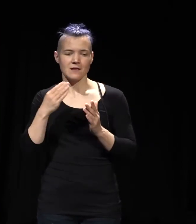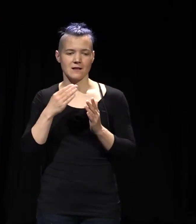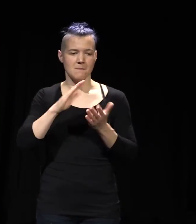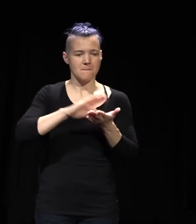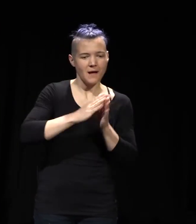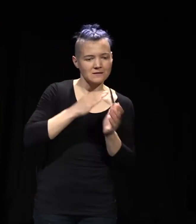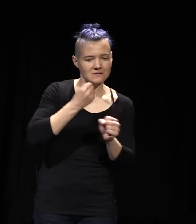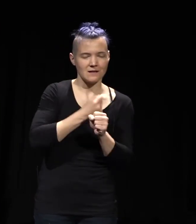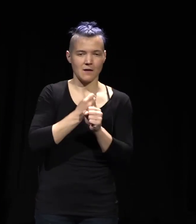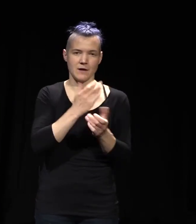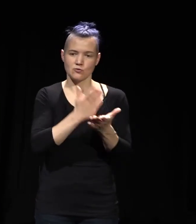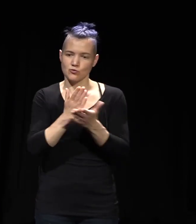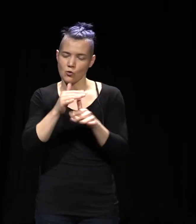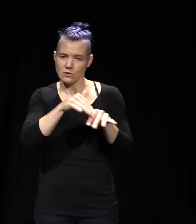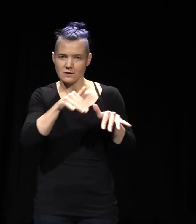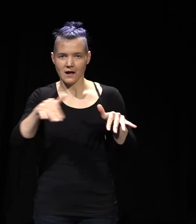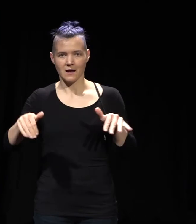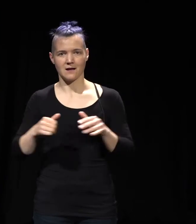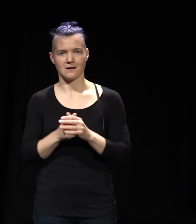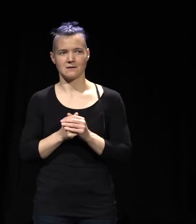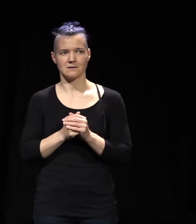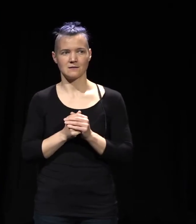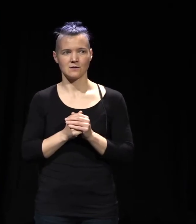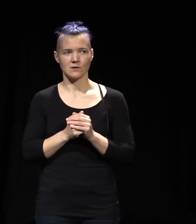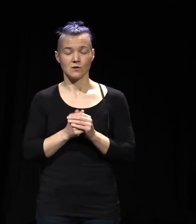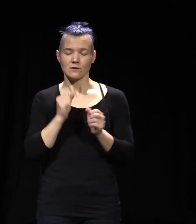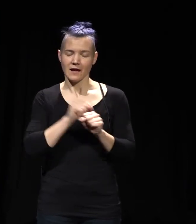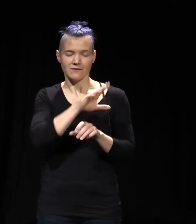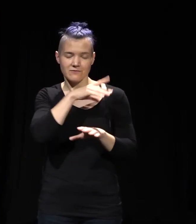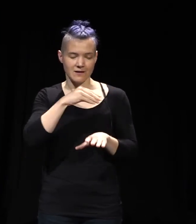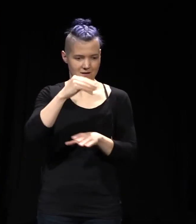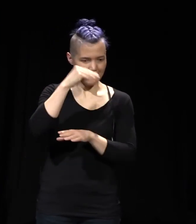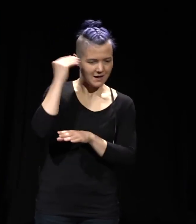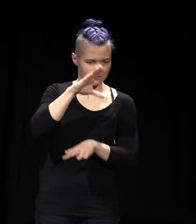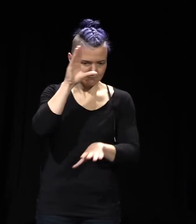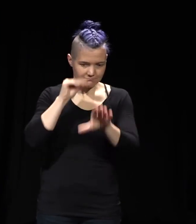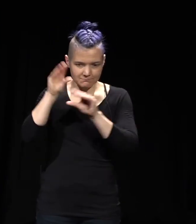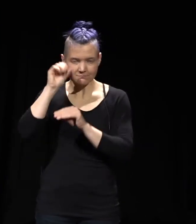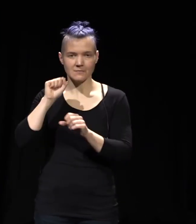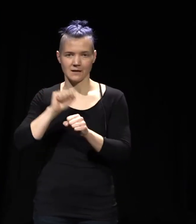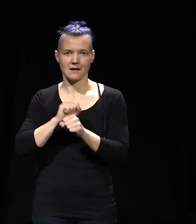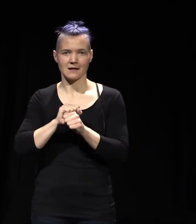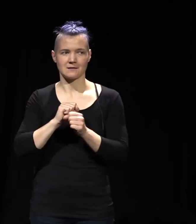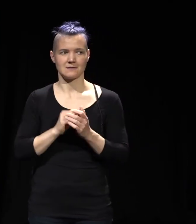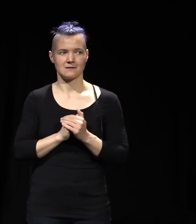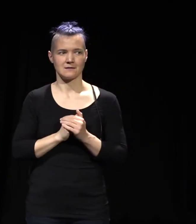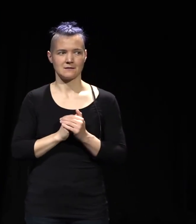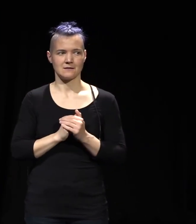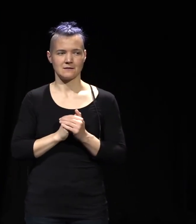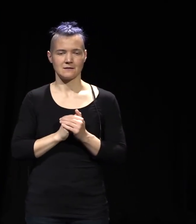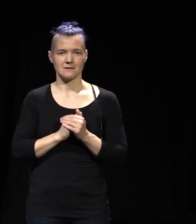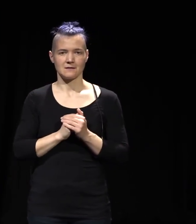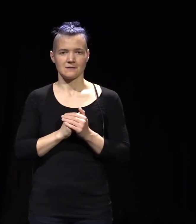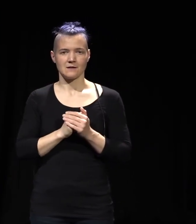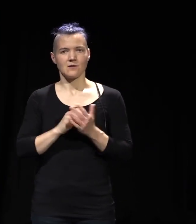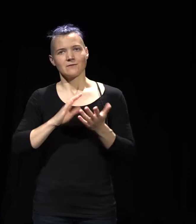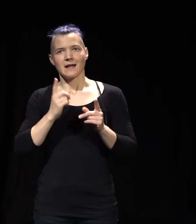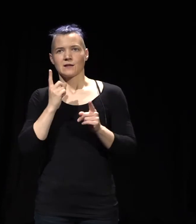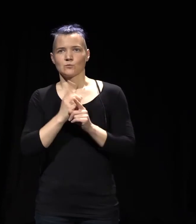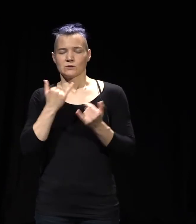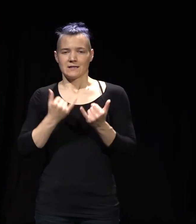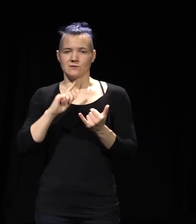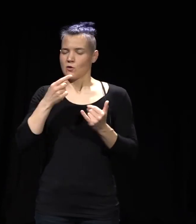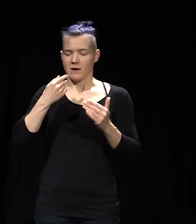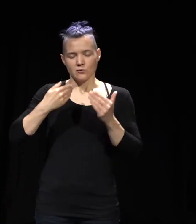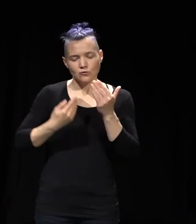bestehenden Institutionen, auch total viel lernen können. Das war so ein Schritt zu sagen, vielleicht muss man das jetzt nochmal anders angehen. Und